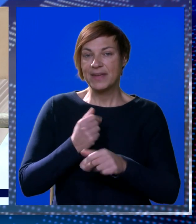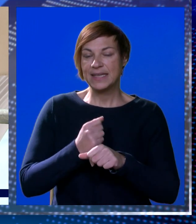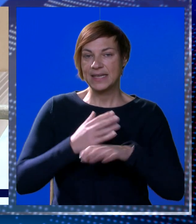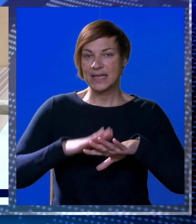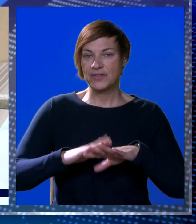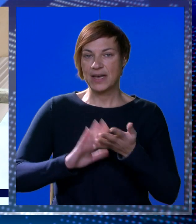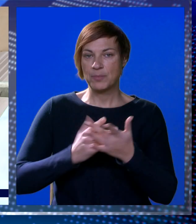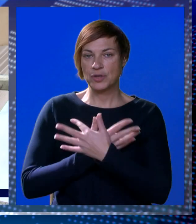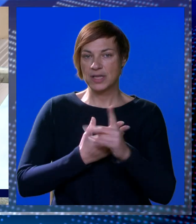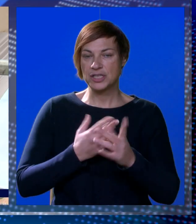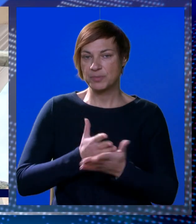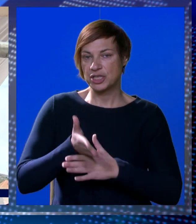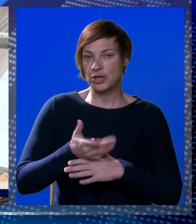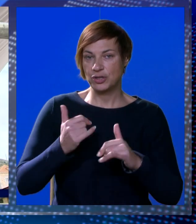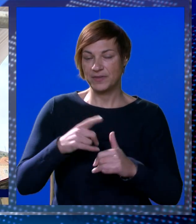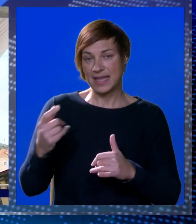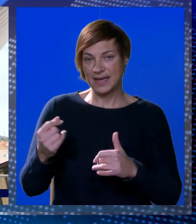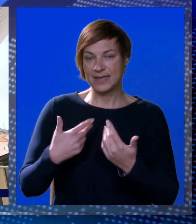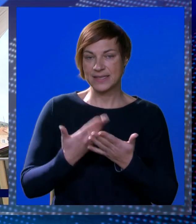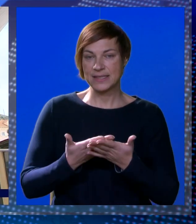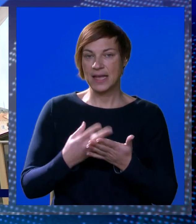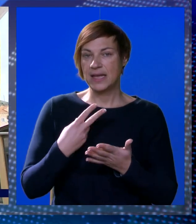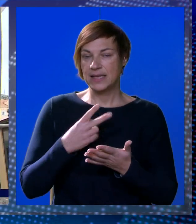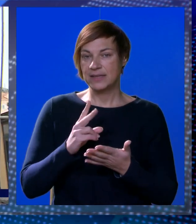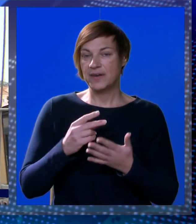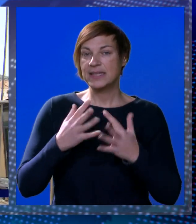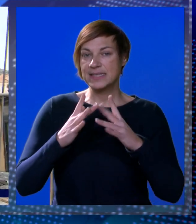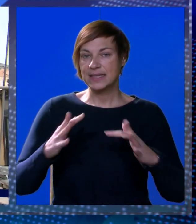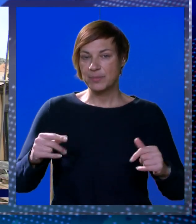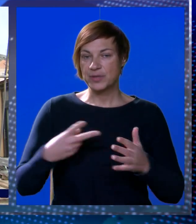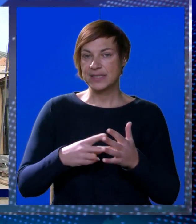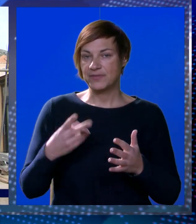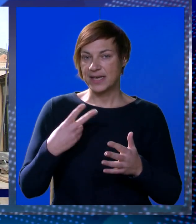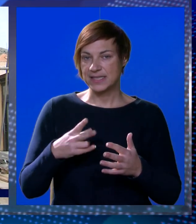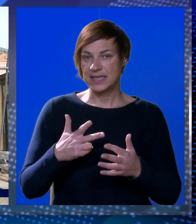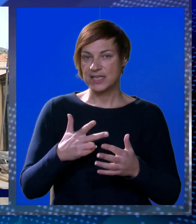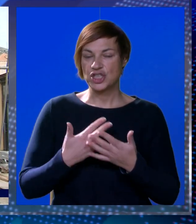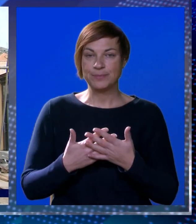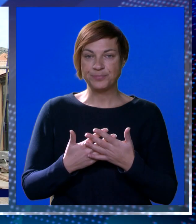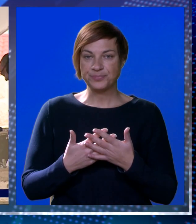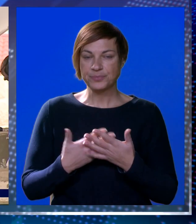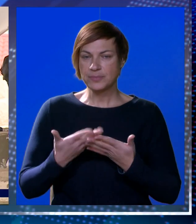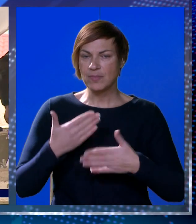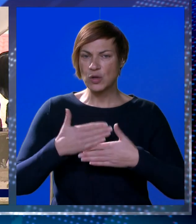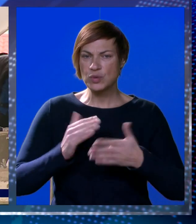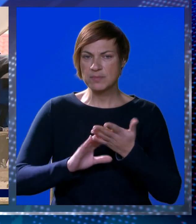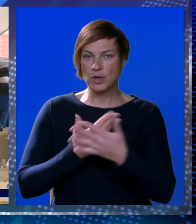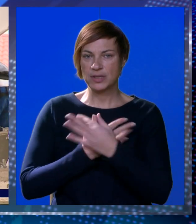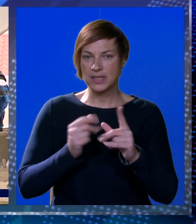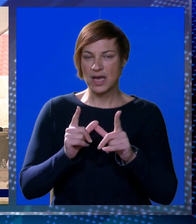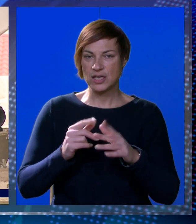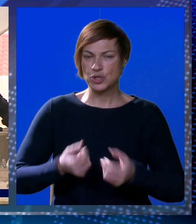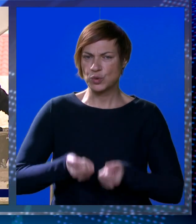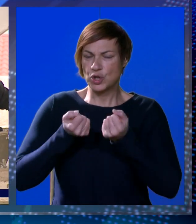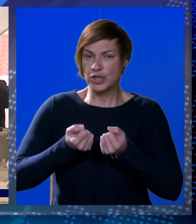Navedeni radovi na montaži biće gotovi tijekom današnjeg dana, odnosno 20. prosinca 2023. Uz montažu